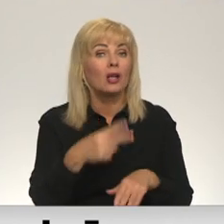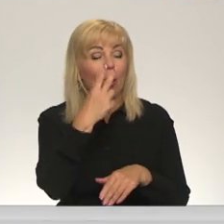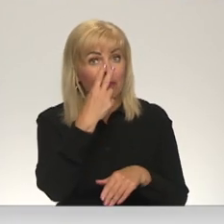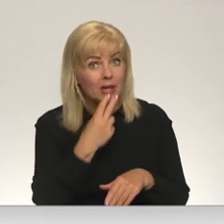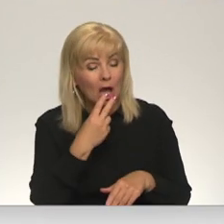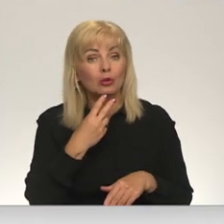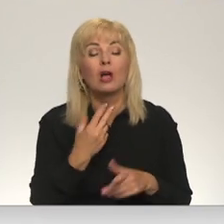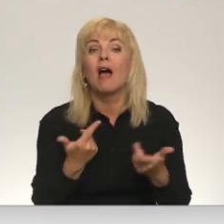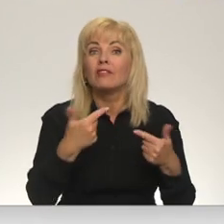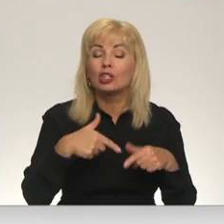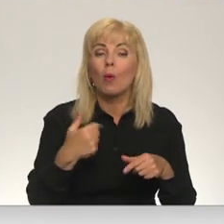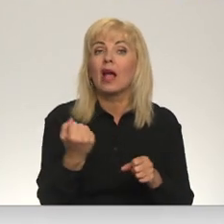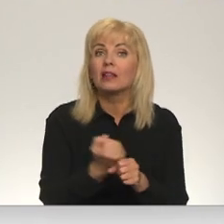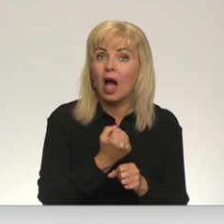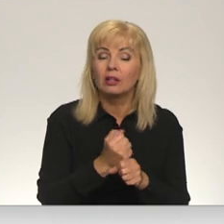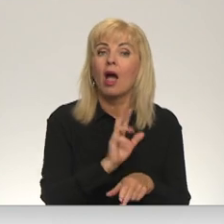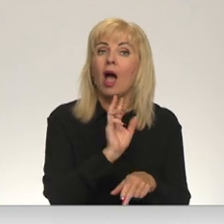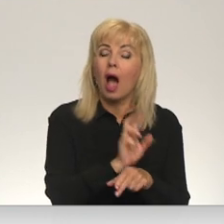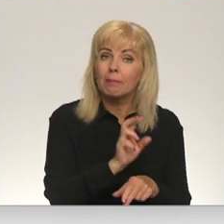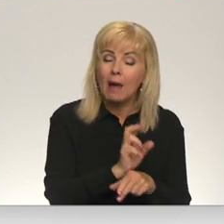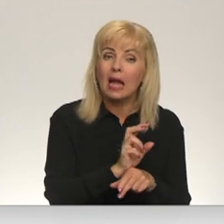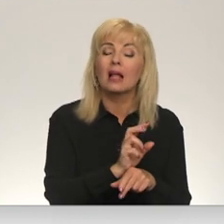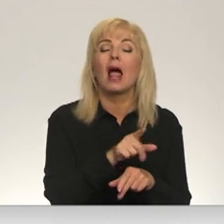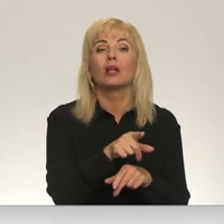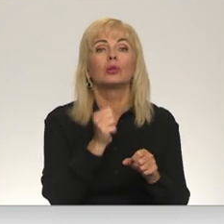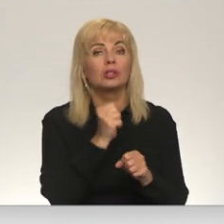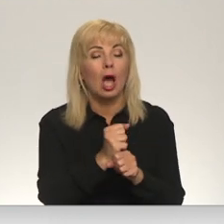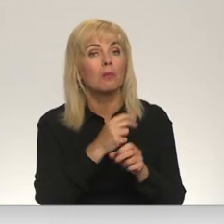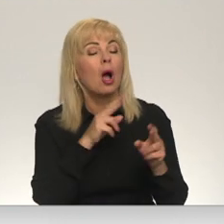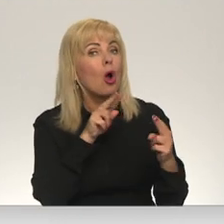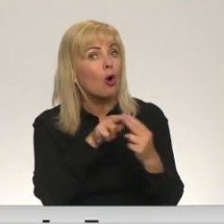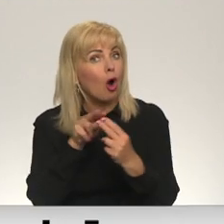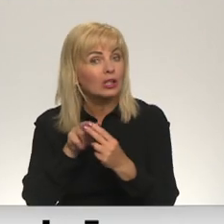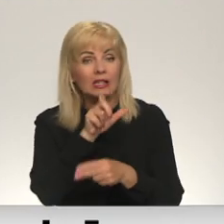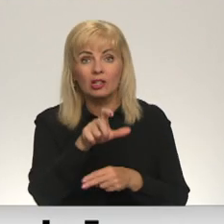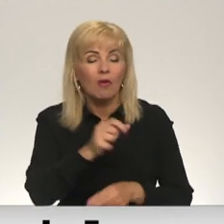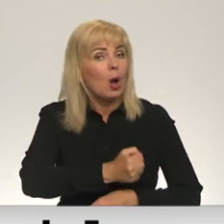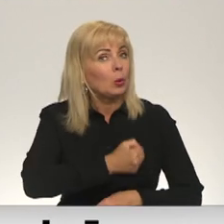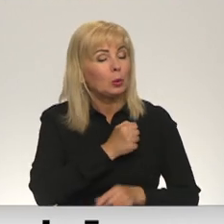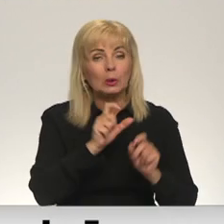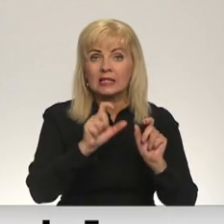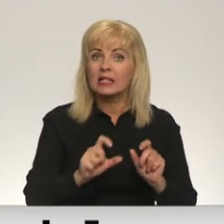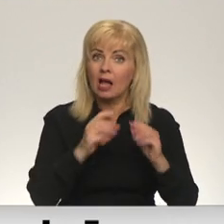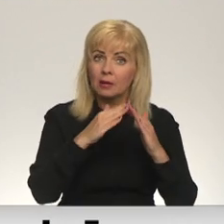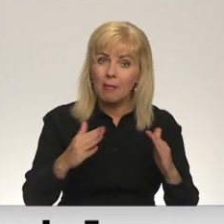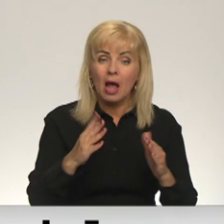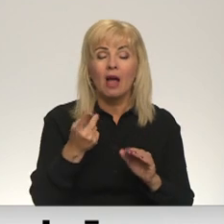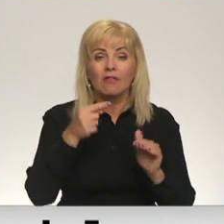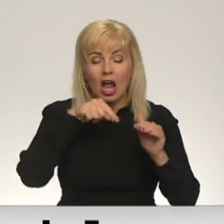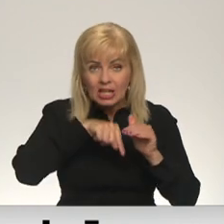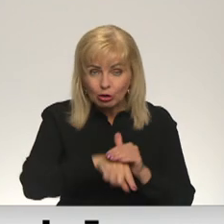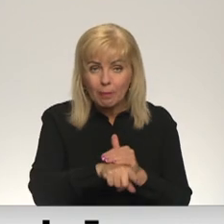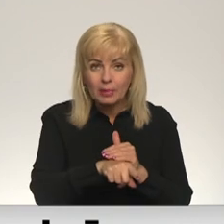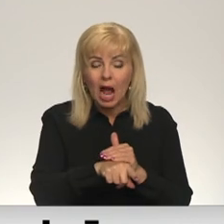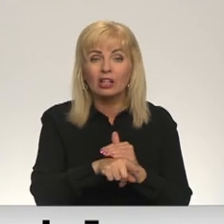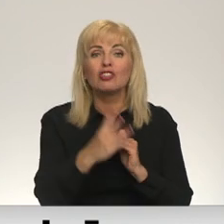kaut ko visu laiku darīt, iet uz darbu, kontaktēties ar cilvēkiem, ir ļoti grūti sēdēt mājās vai pagrabāt četrās sienās.